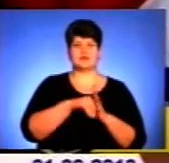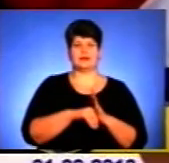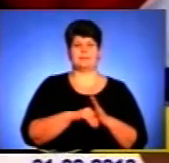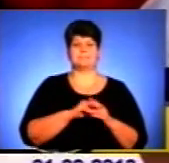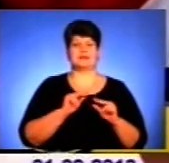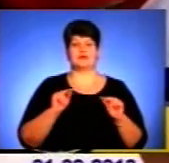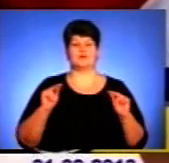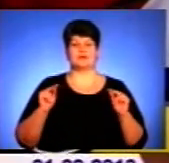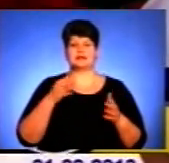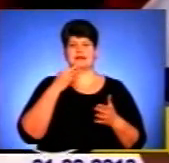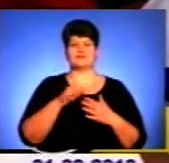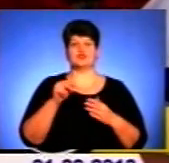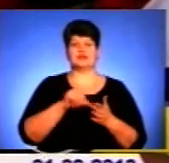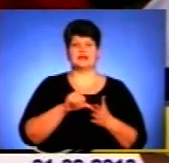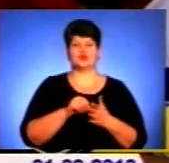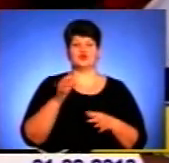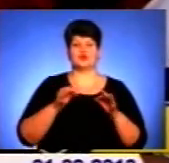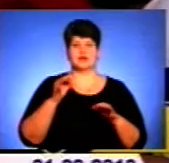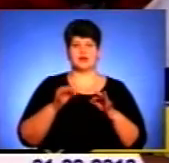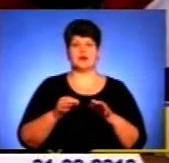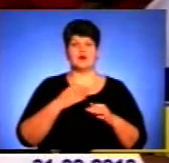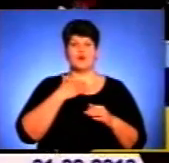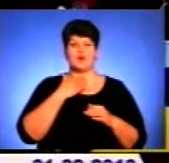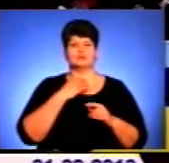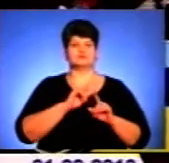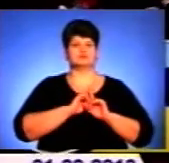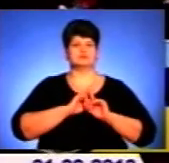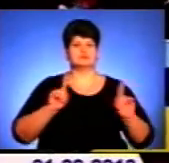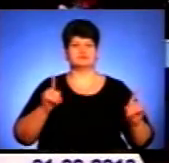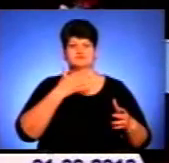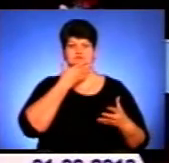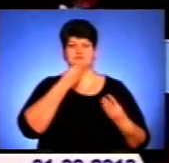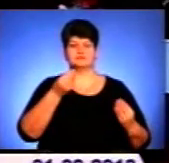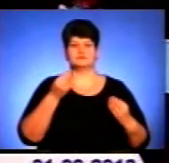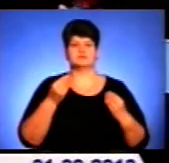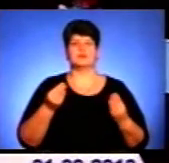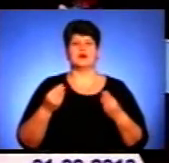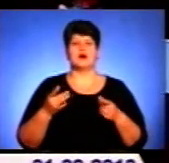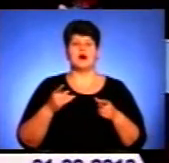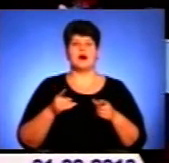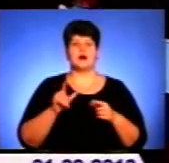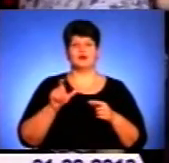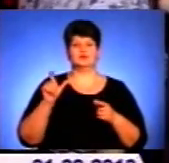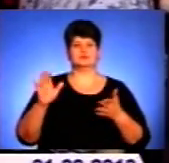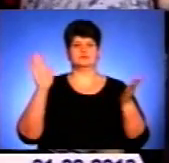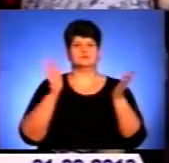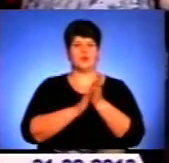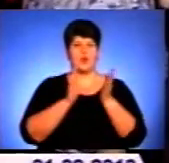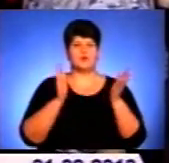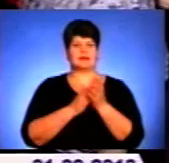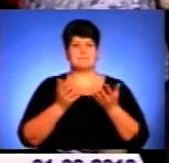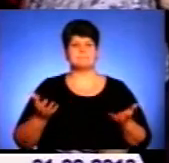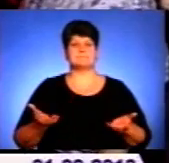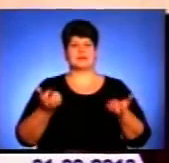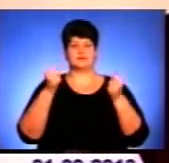Як зауважив член журі, голос студентів-економістів звучав майстерно і красиво, а глядачі теплими і щирими обласками підтримували